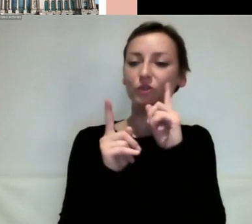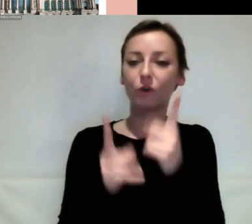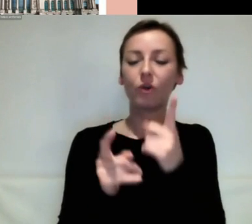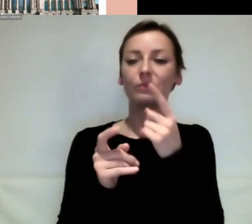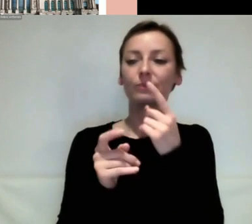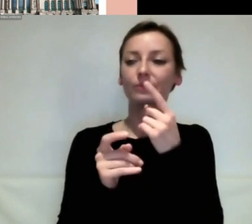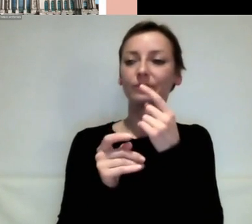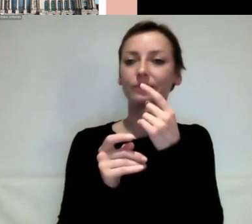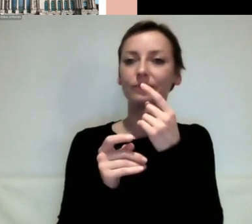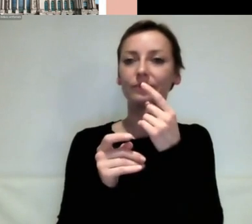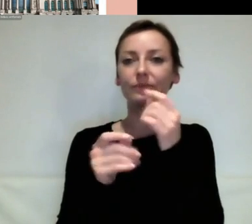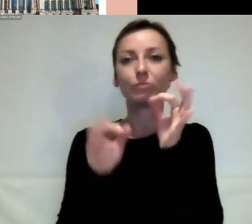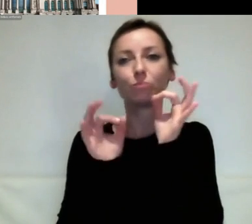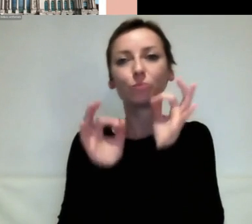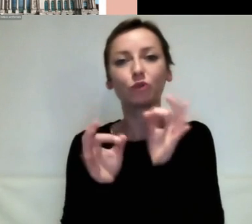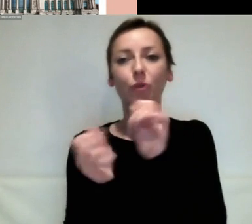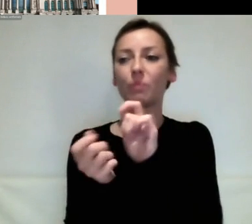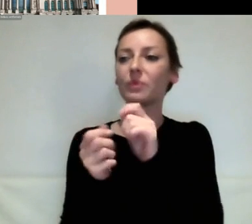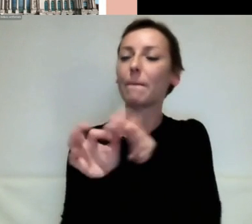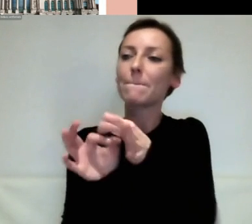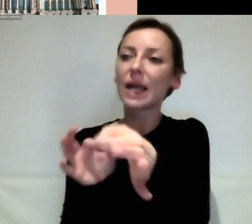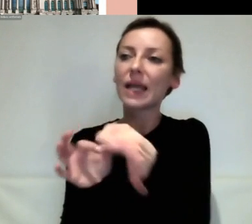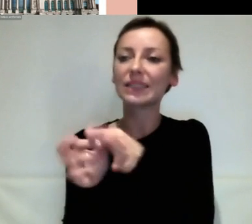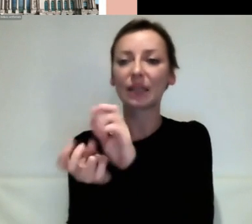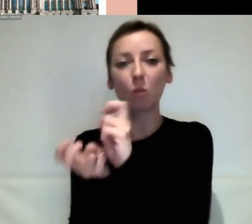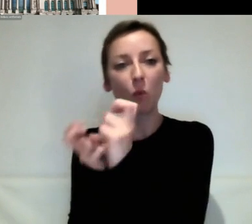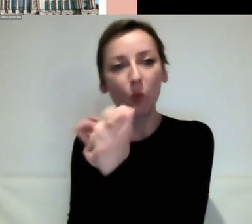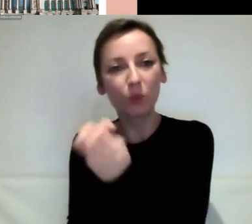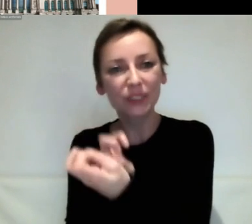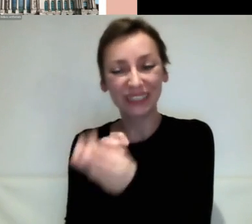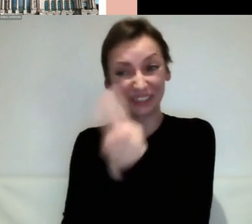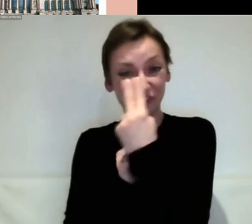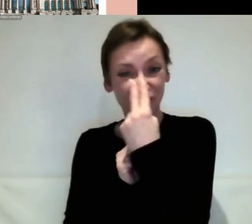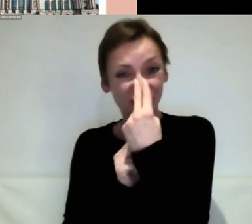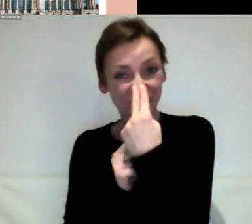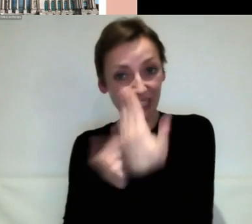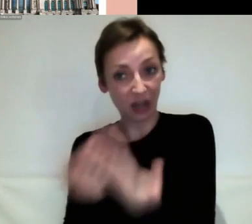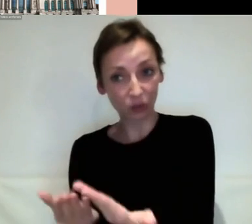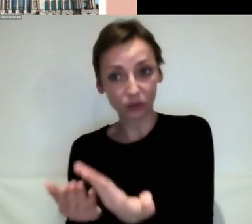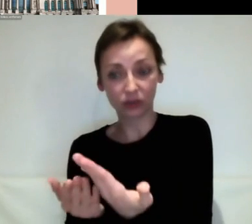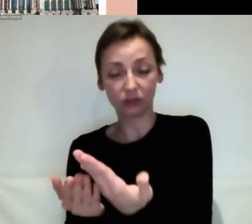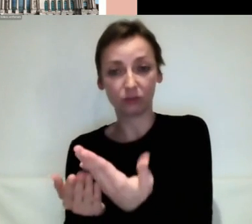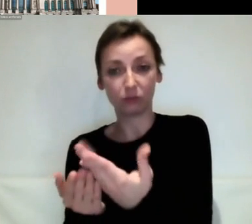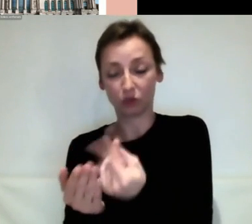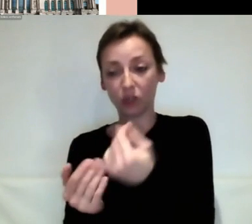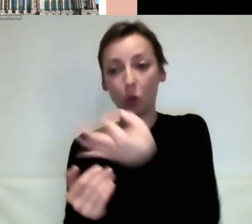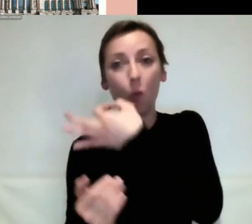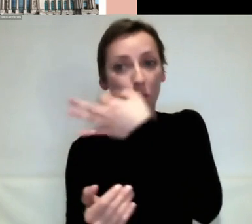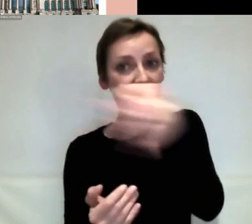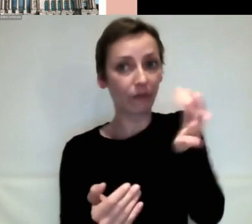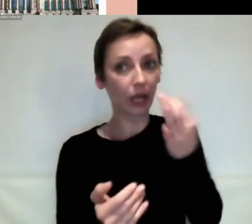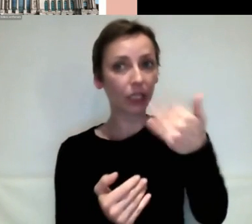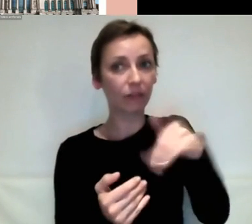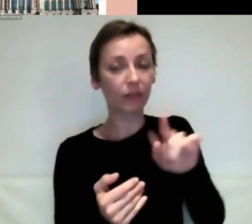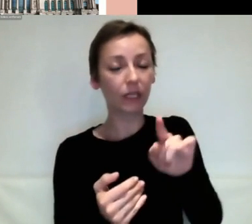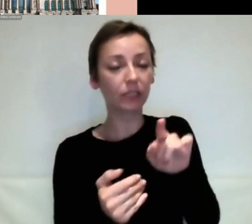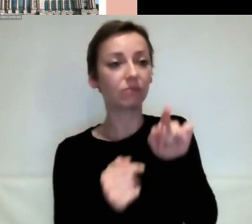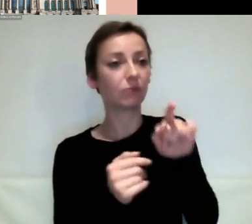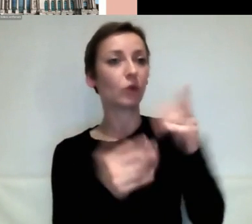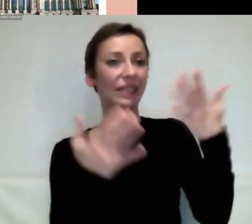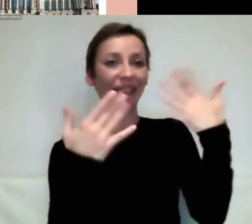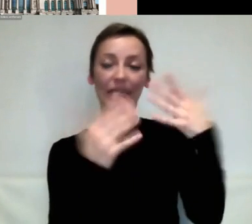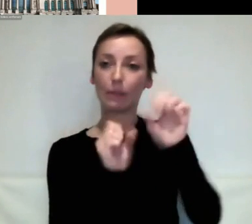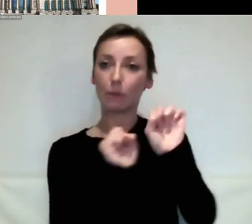der Klimapolitik. Denn die Umfragen zeigen ja doch, die öffentliche Unterstützung für Klimaschutz ganz